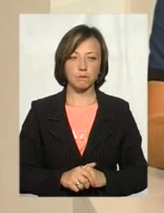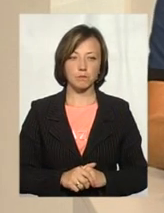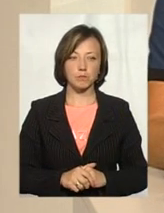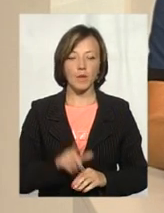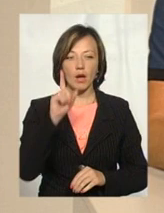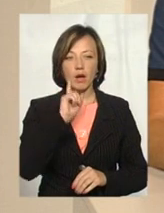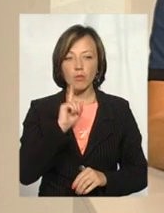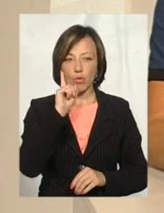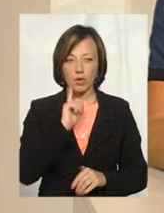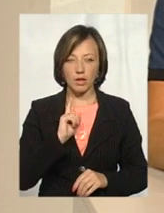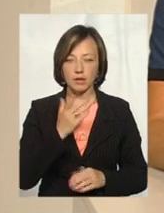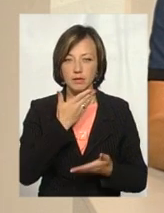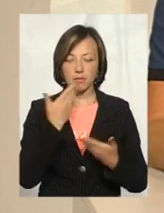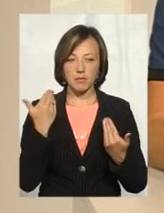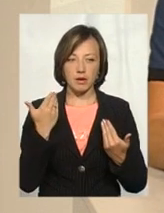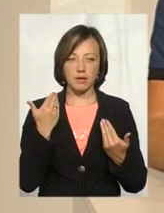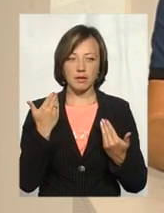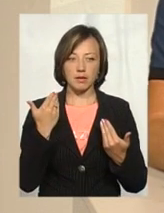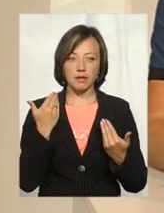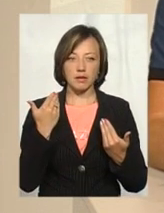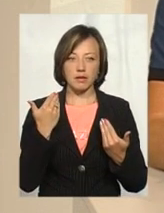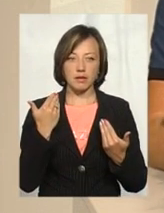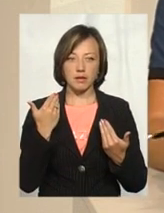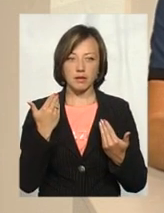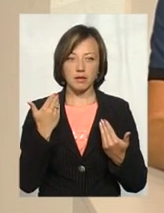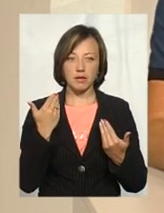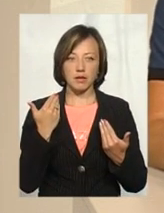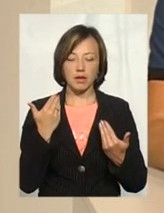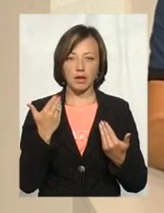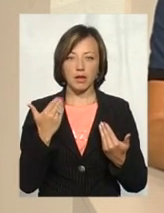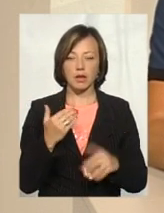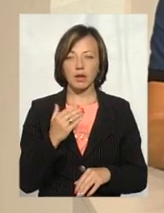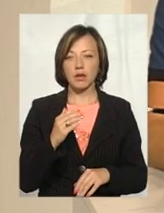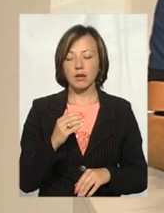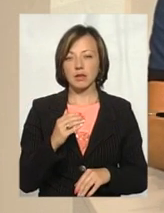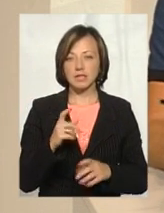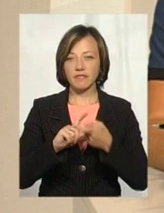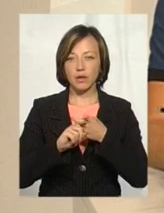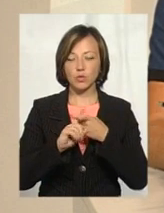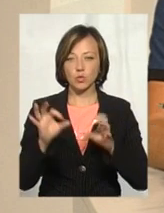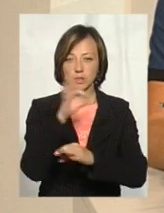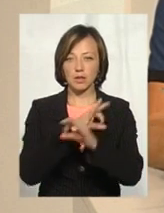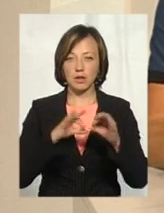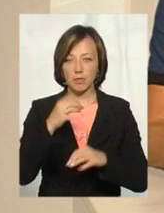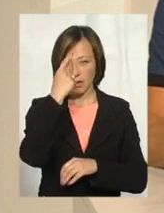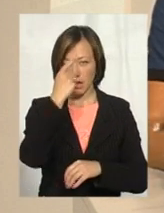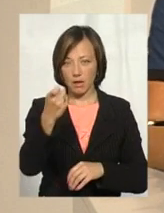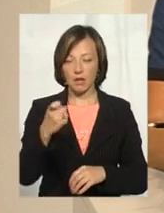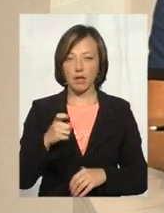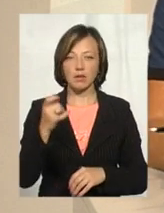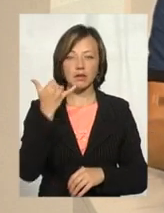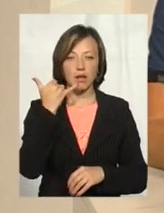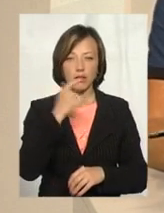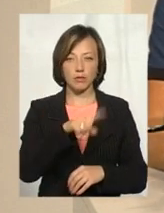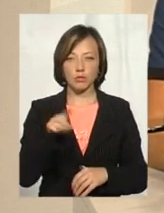Ну, поки в нас немає, все ж таки, Юрія Силаєва на зв'язку, я хочу нагадати всім номер